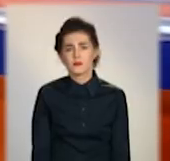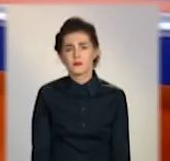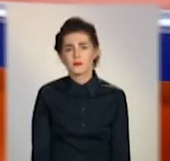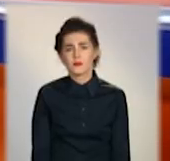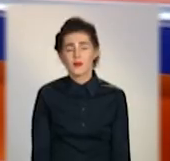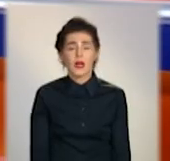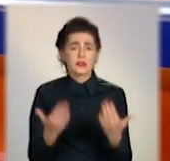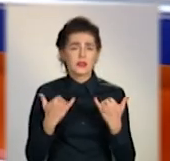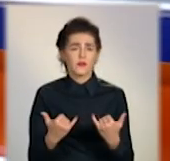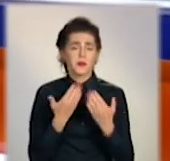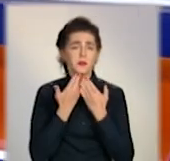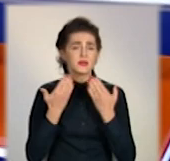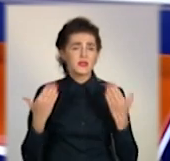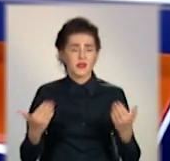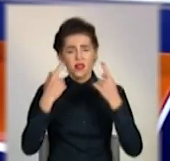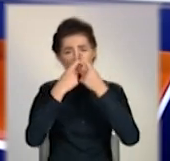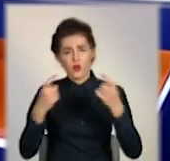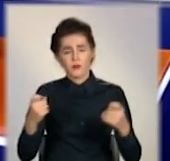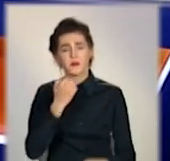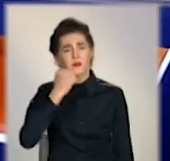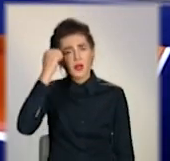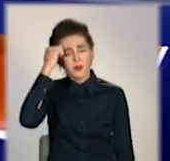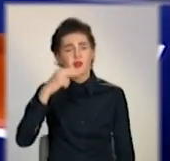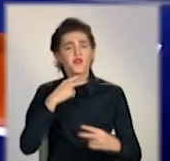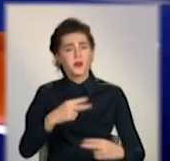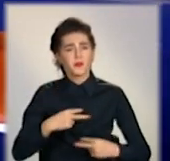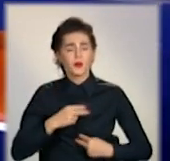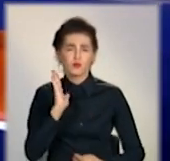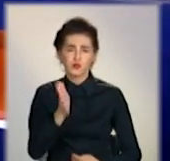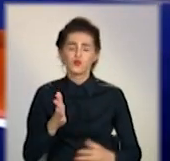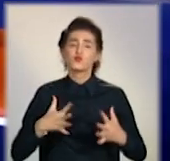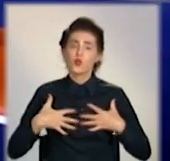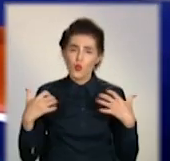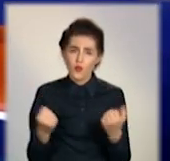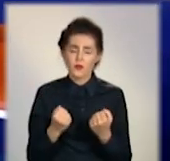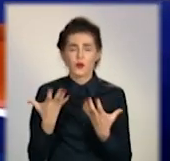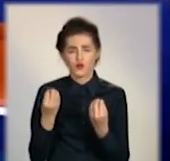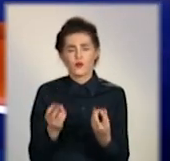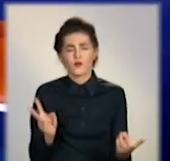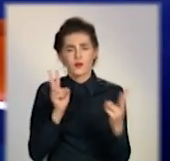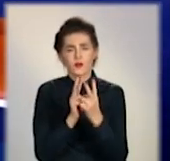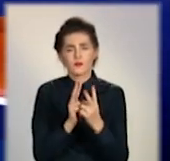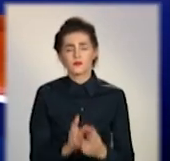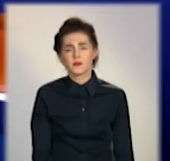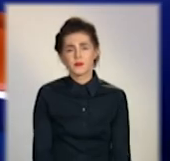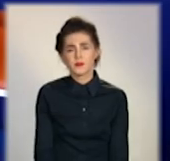На сьогодні це остання інформація. Дякуємо за увагу, будьте здорові. До зустрічі в ефірі.